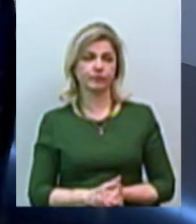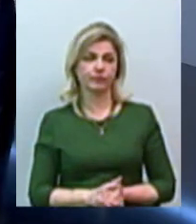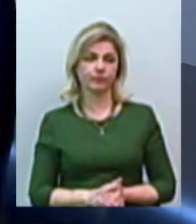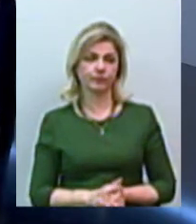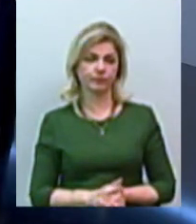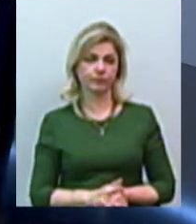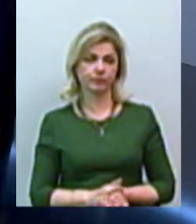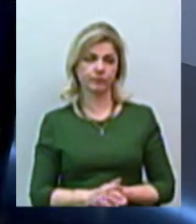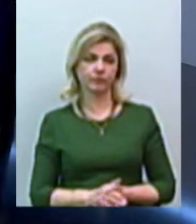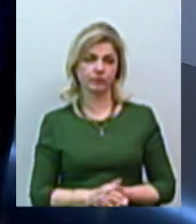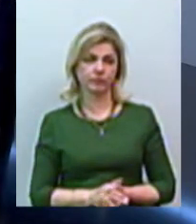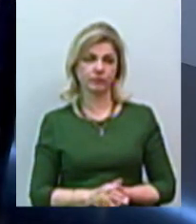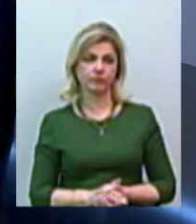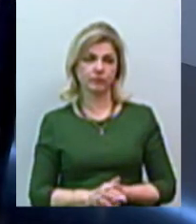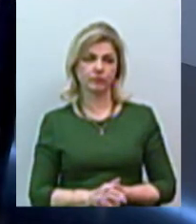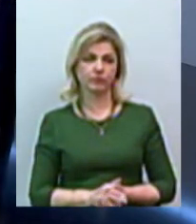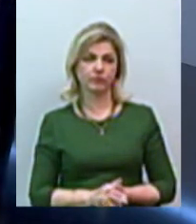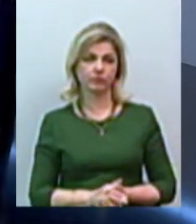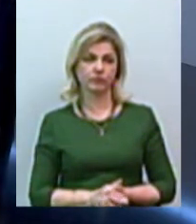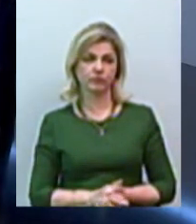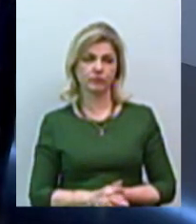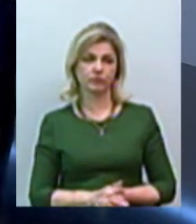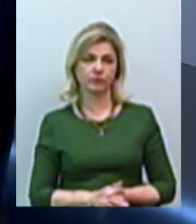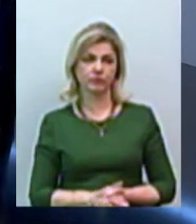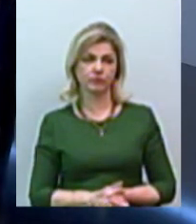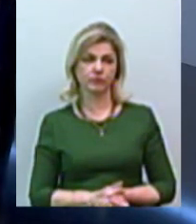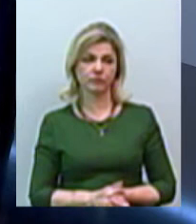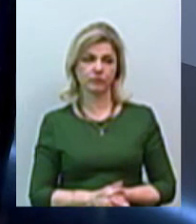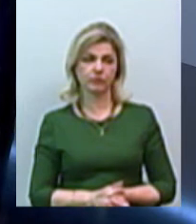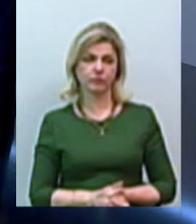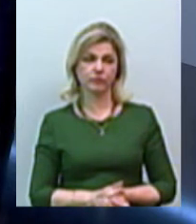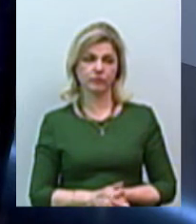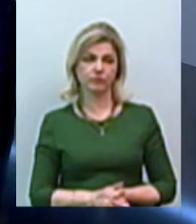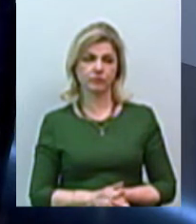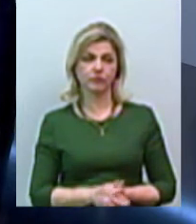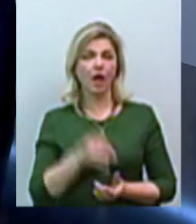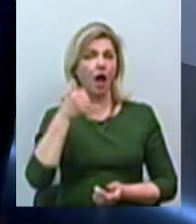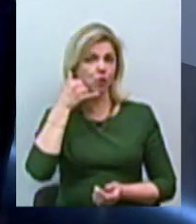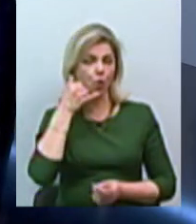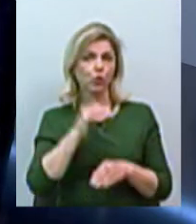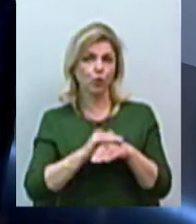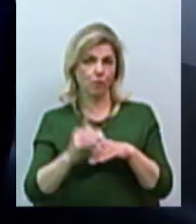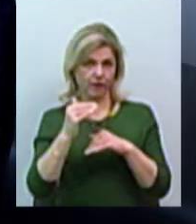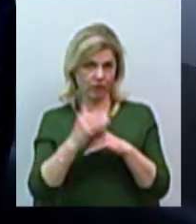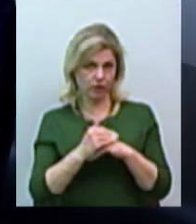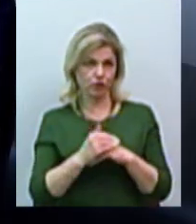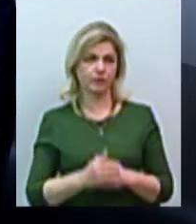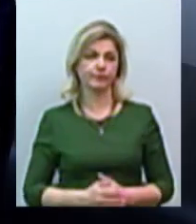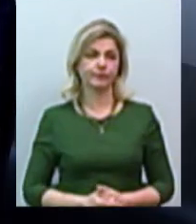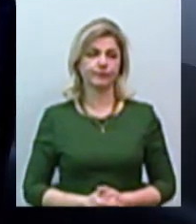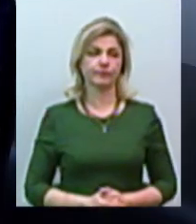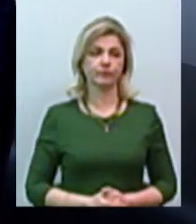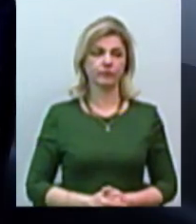закінчити, але добре. Закінчуйте. Так. Алло, добрий вечір. Алло. Добрий вечір. Добрий вечір.